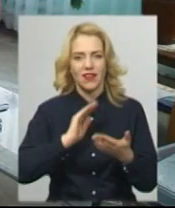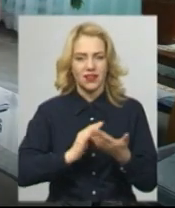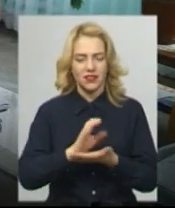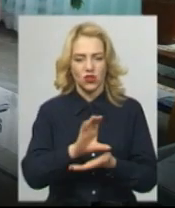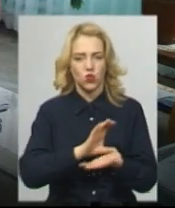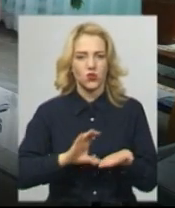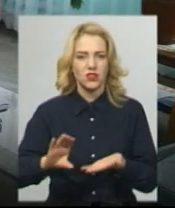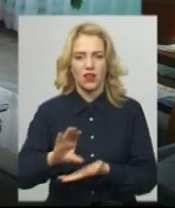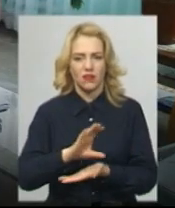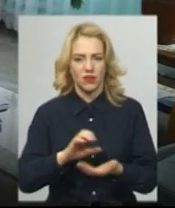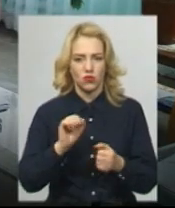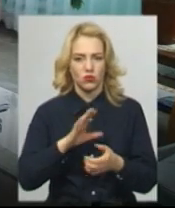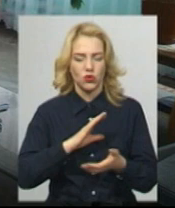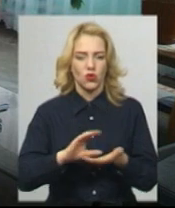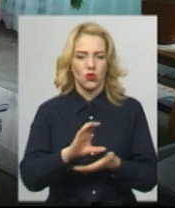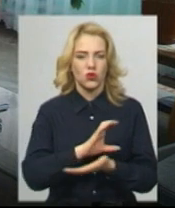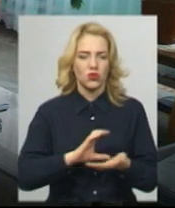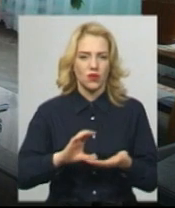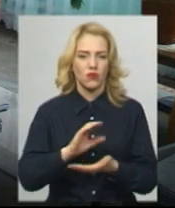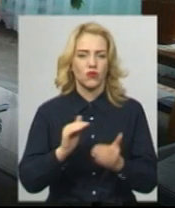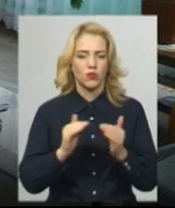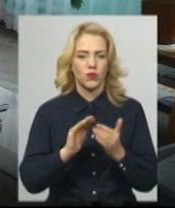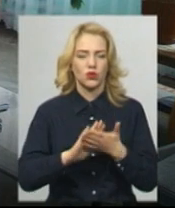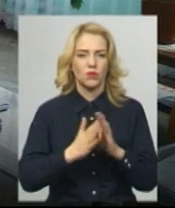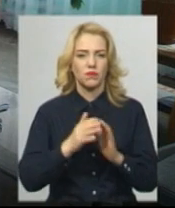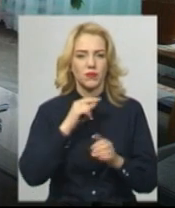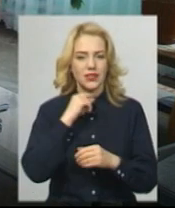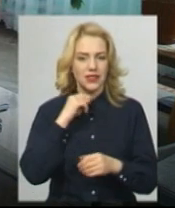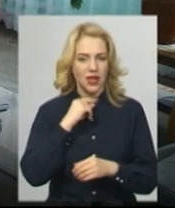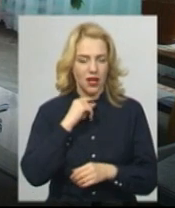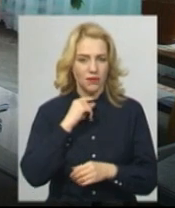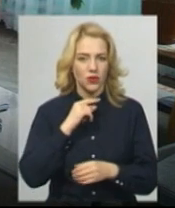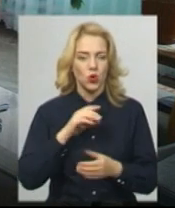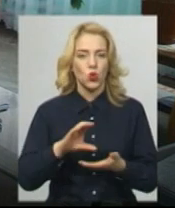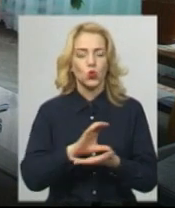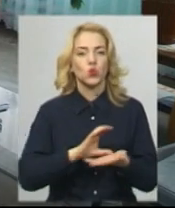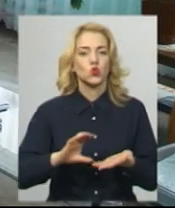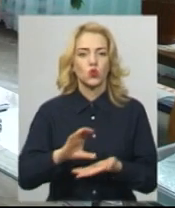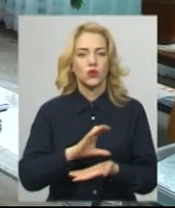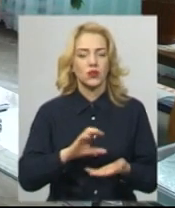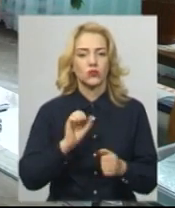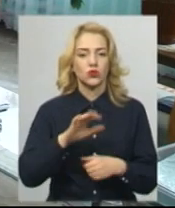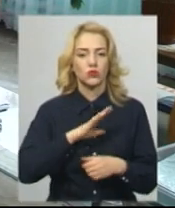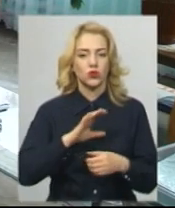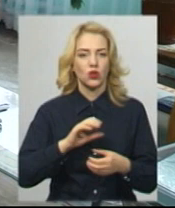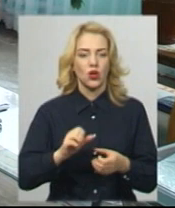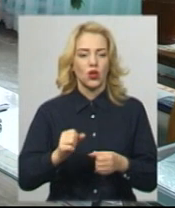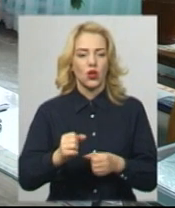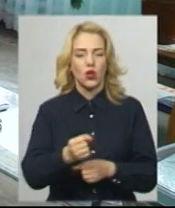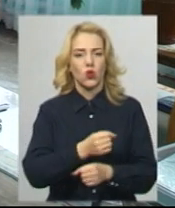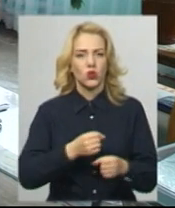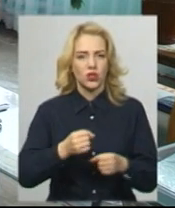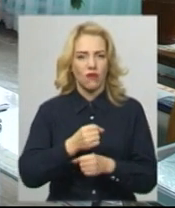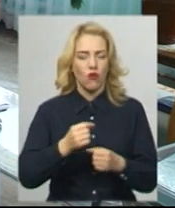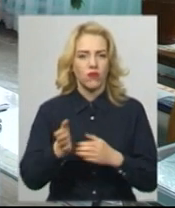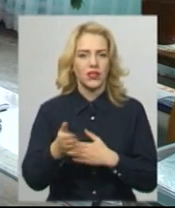бути консервовані в домашніх умовах. М'ясна тушунка, консервована риба в домашніх